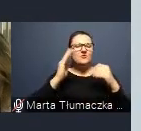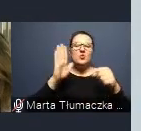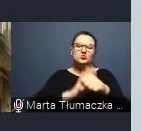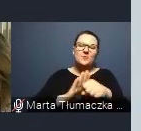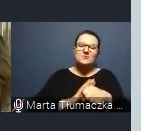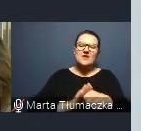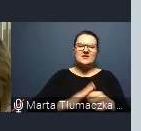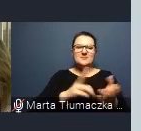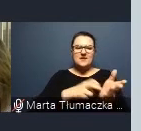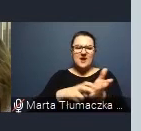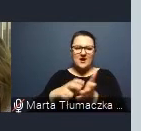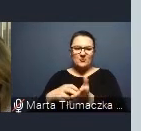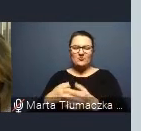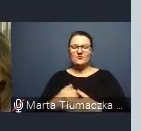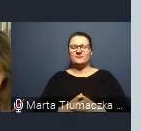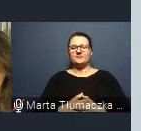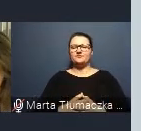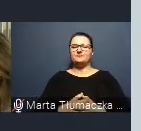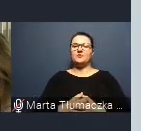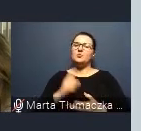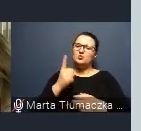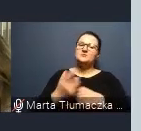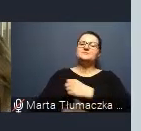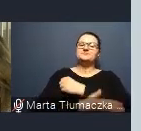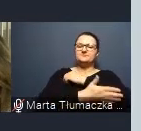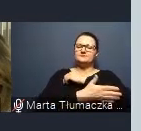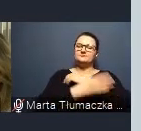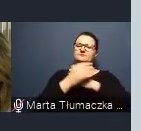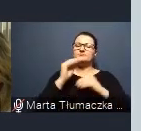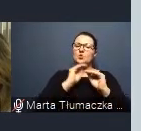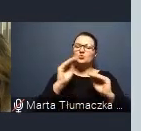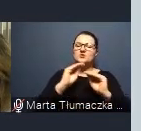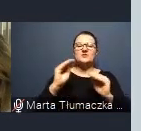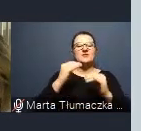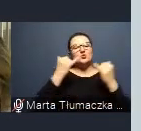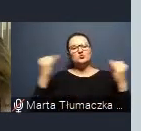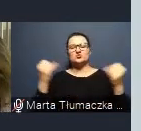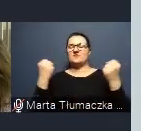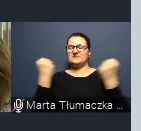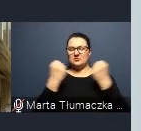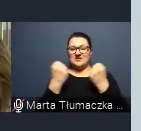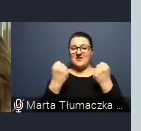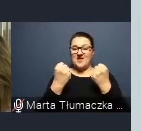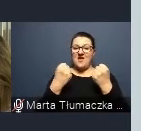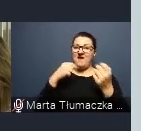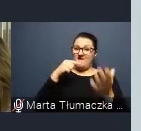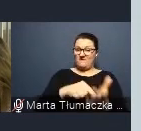musimy oprzeć swoje uczenie na różnego rodzaju wzmocnieniach, tych, które są dla dziecka najbardziej atrakcyjne.